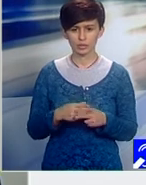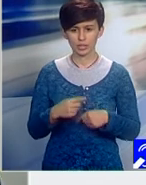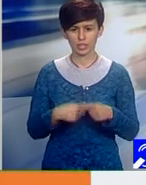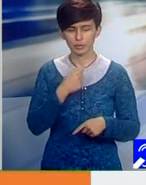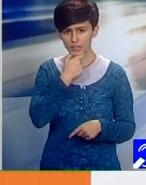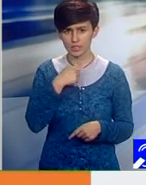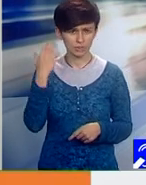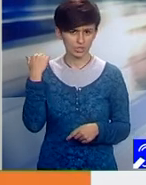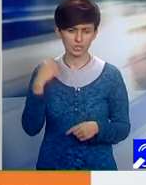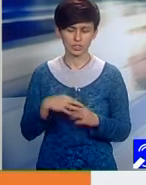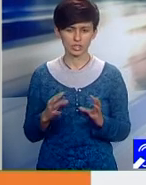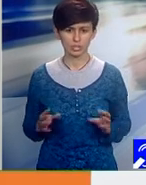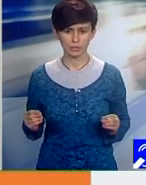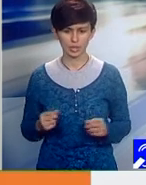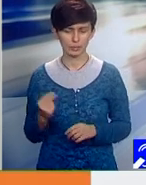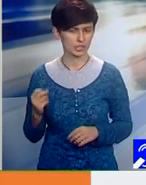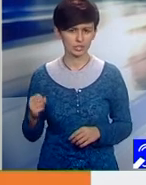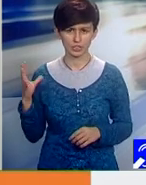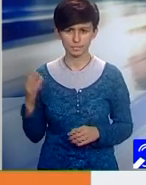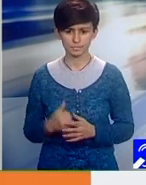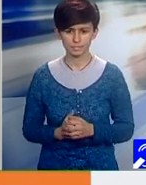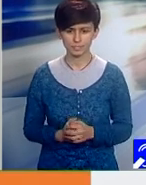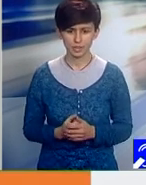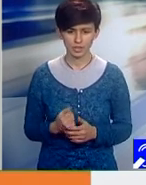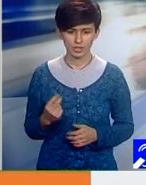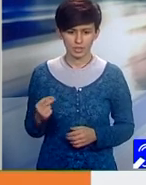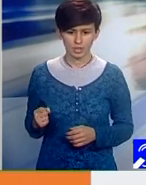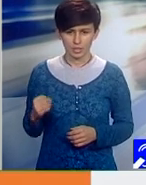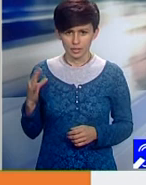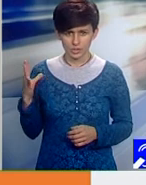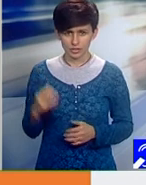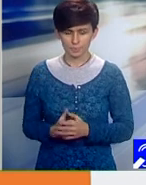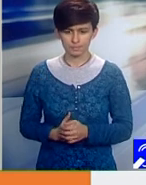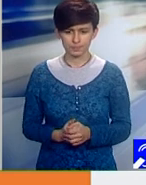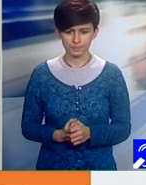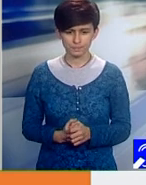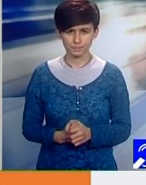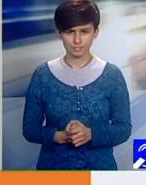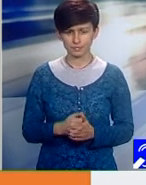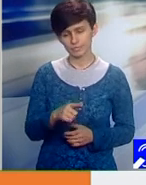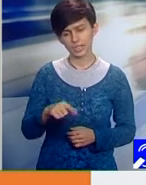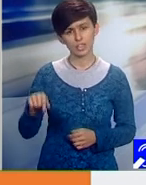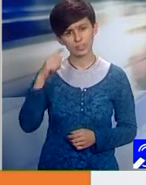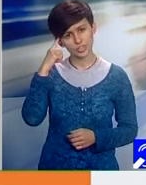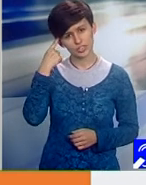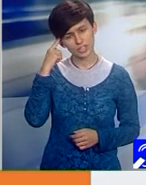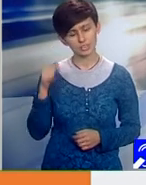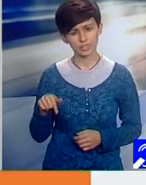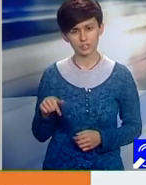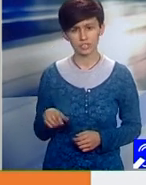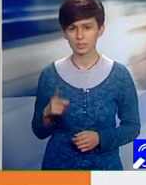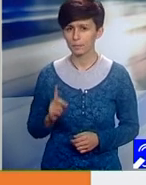Bună ziua, domnule Irimie. Bună ziua, dumneavoastră și invitațiilor dumneavoastră. Știați de această ordonanță